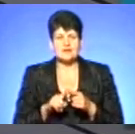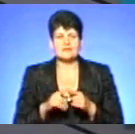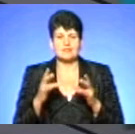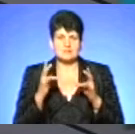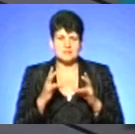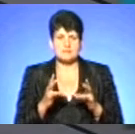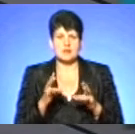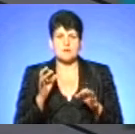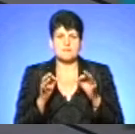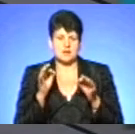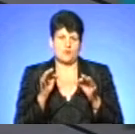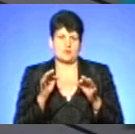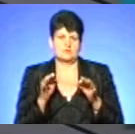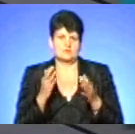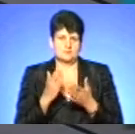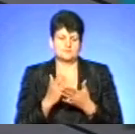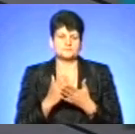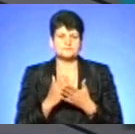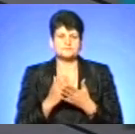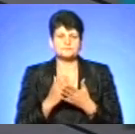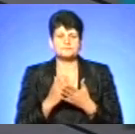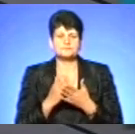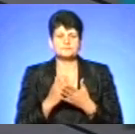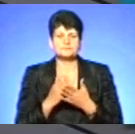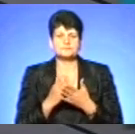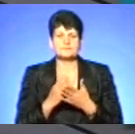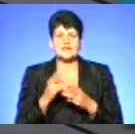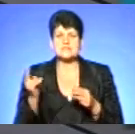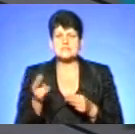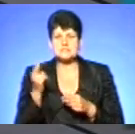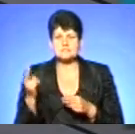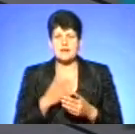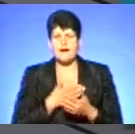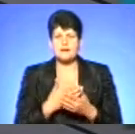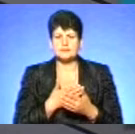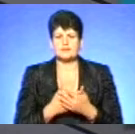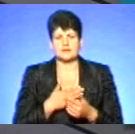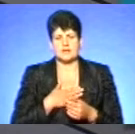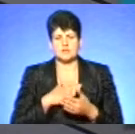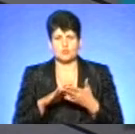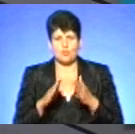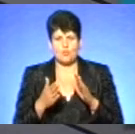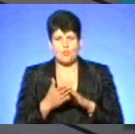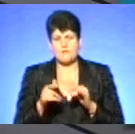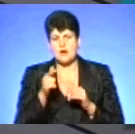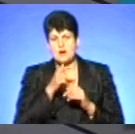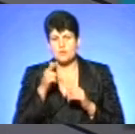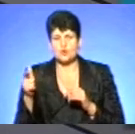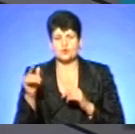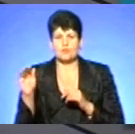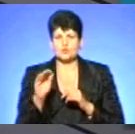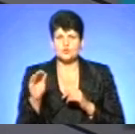протягом жовтня і листопада. Були випадки, описували, що